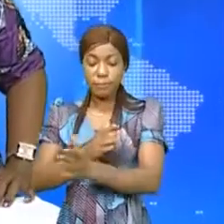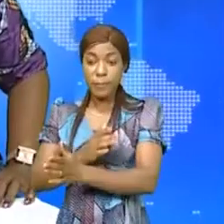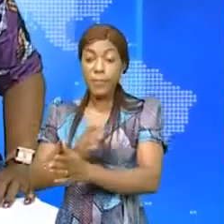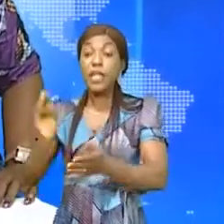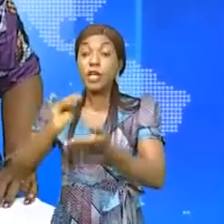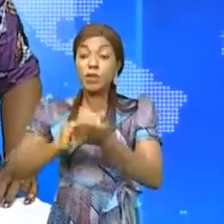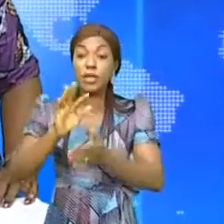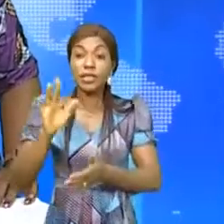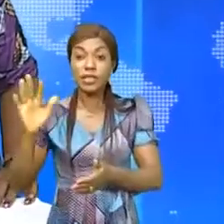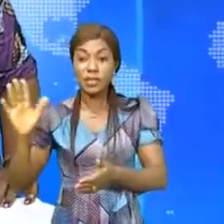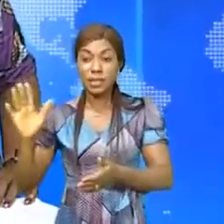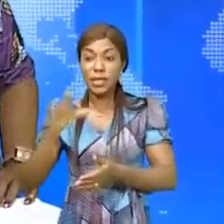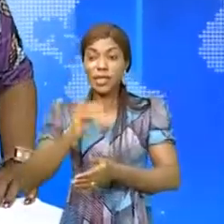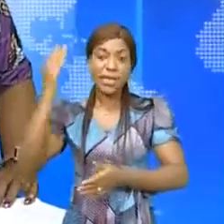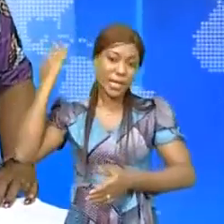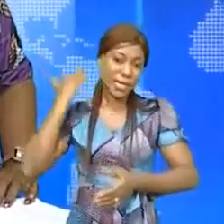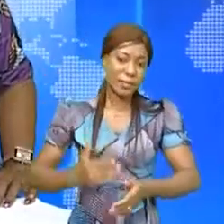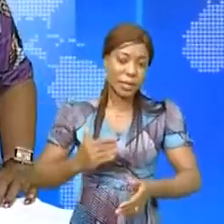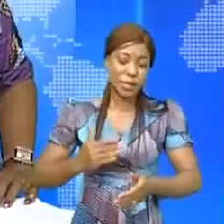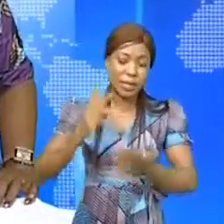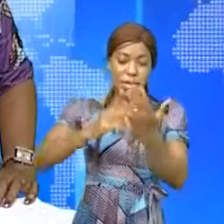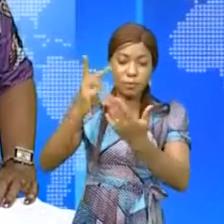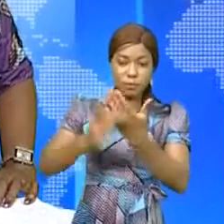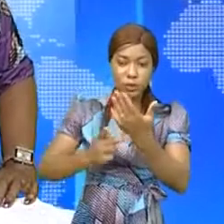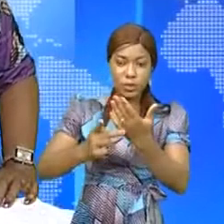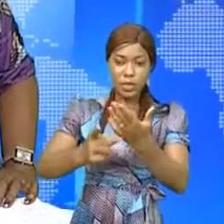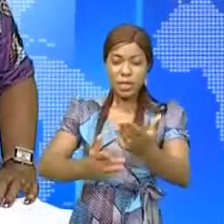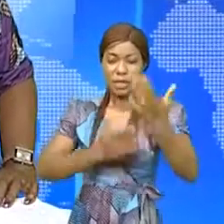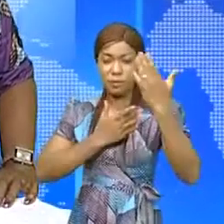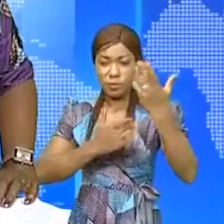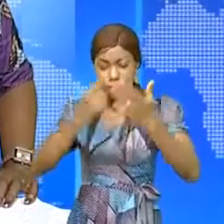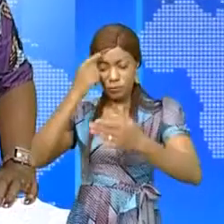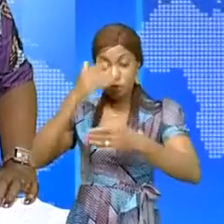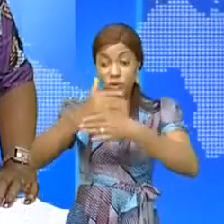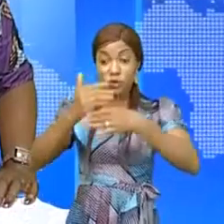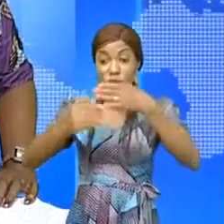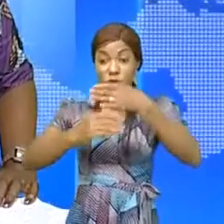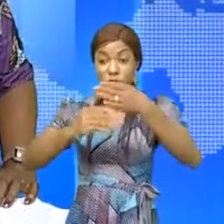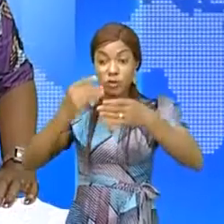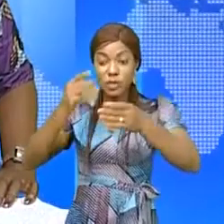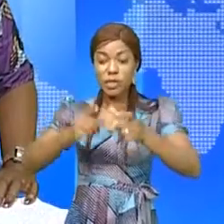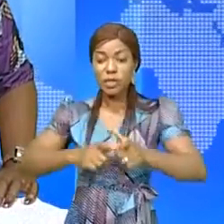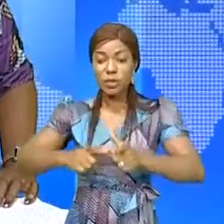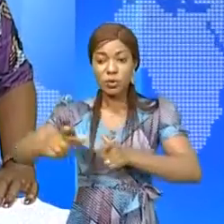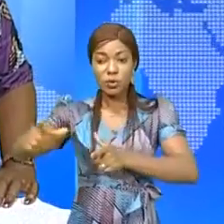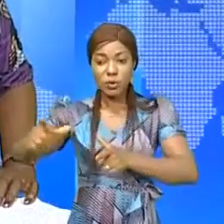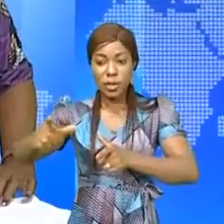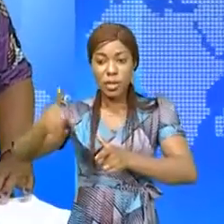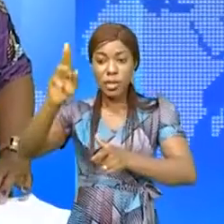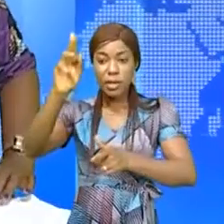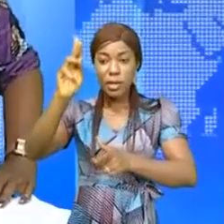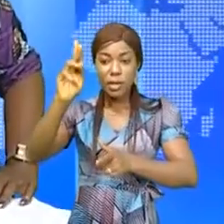Kinshasa et Kampala viennent d'initier un projet intégrateur par la construction d'une route qui va aller de Kassindi et Beni